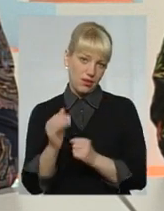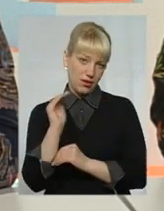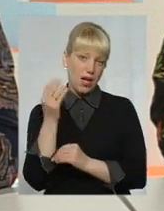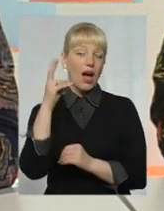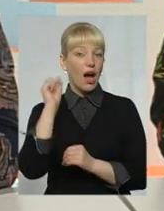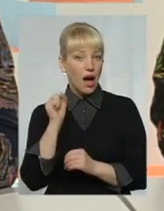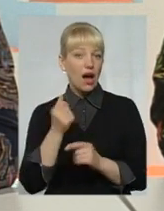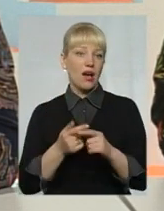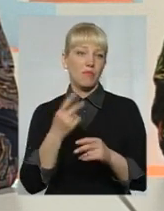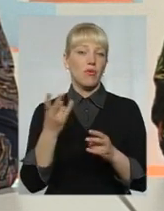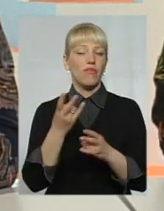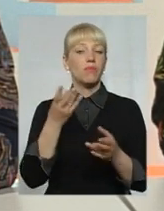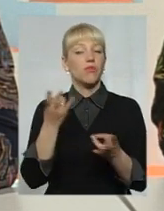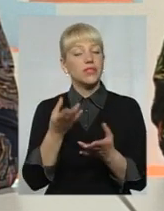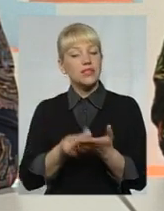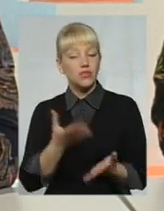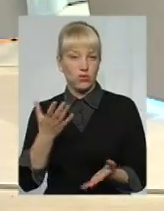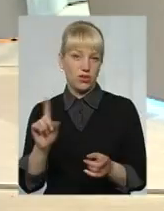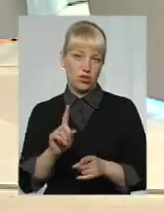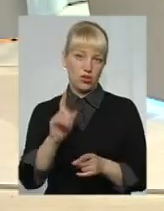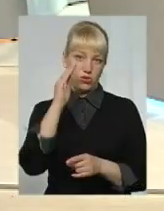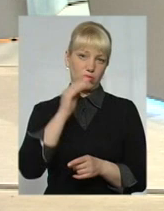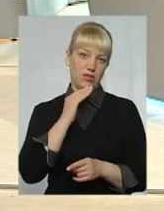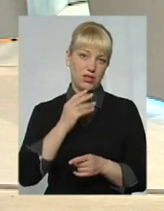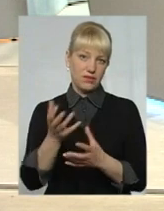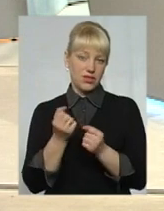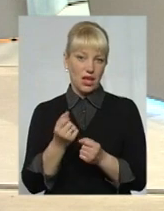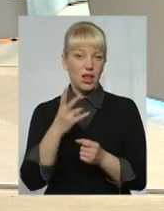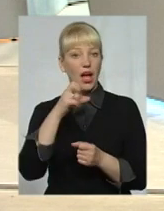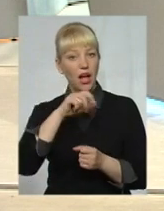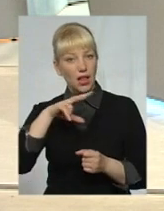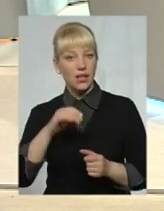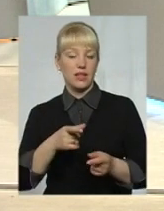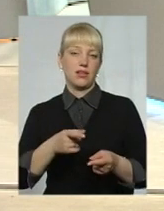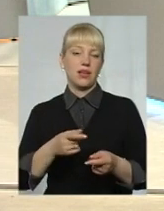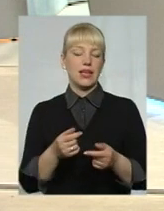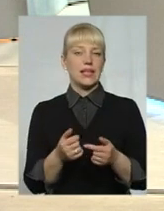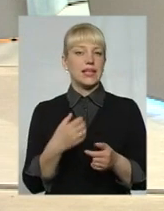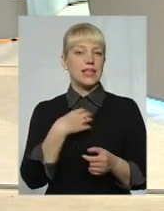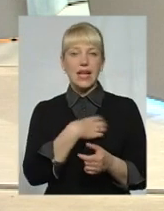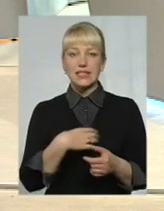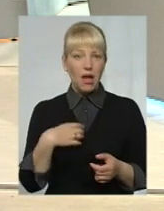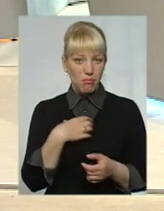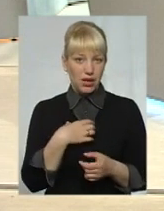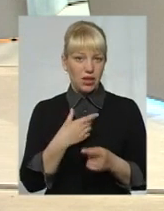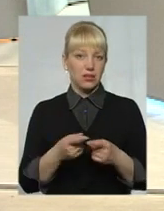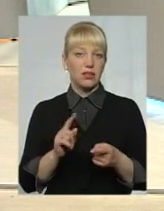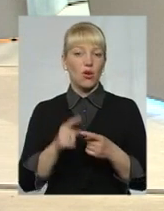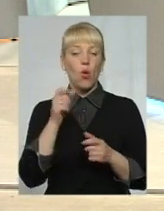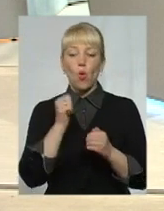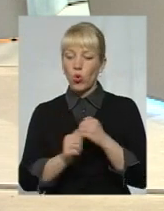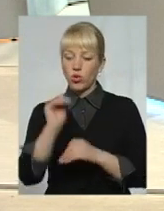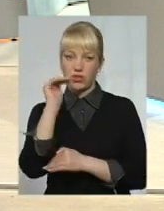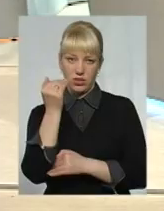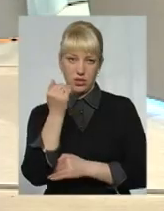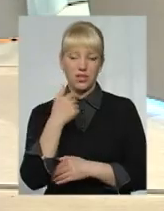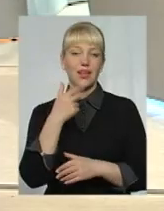мають цінувати те, що батьки зробили для них. Але насамперед кожна дитина, ми завжди на навчання